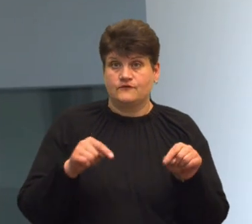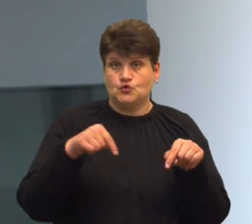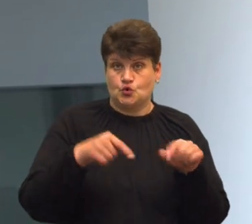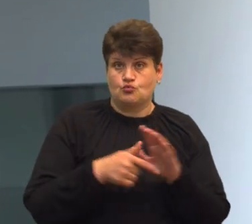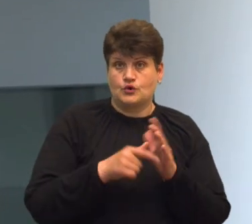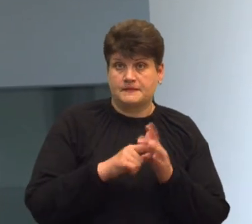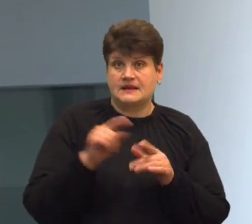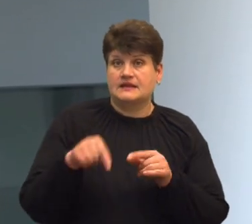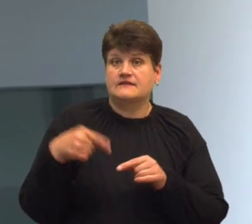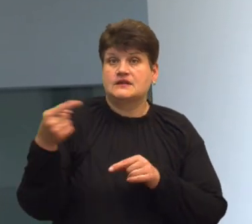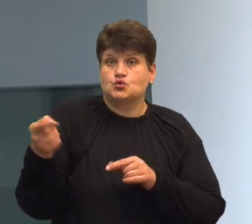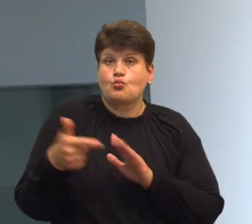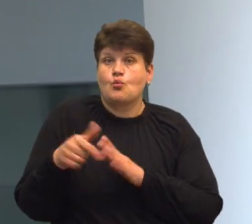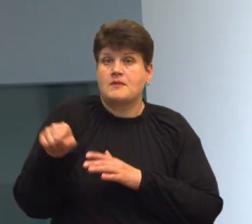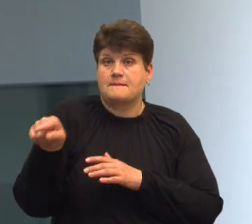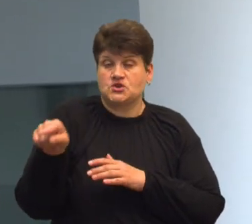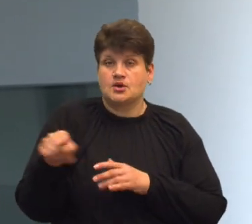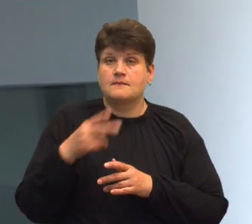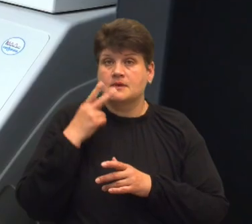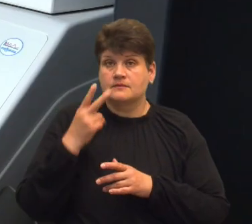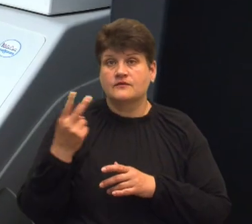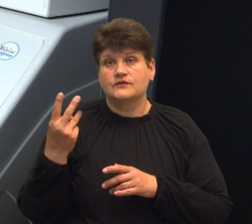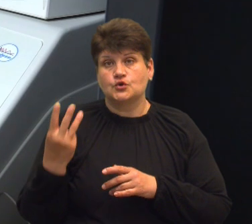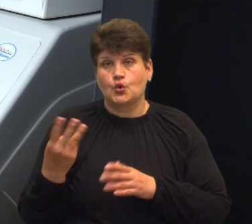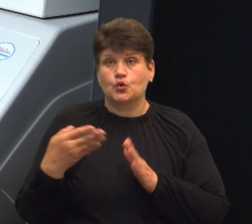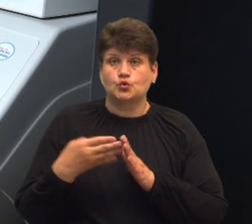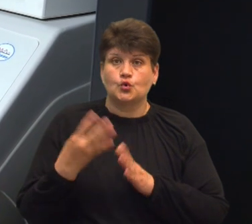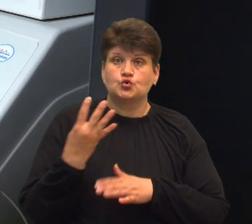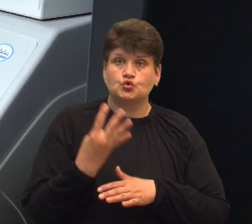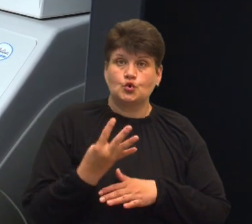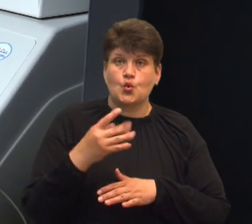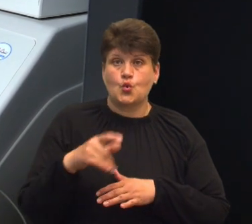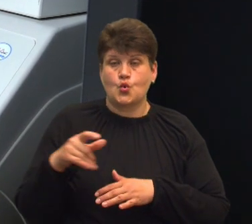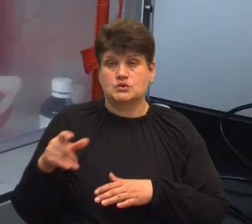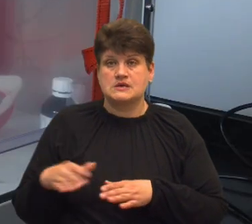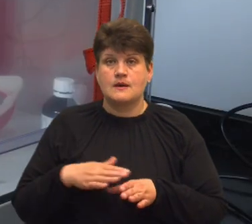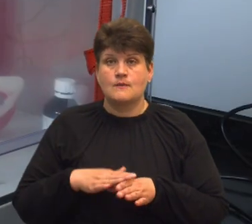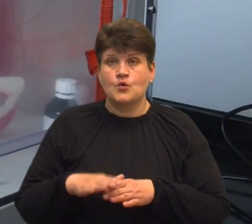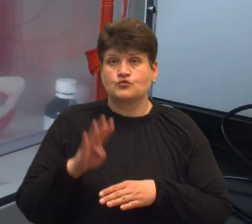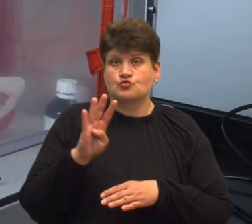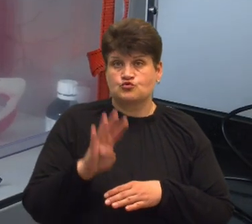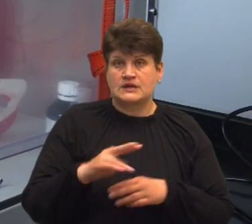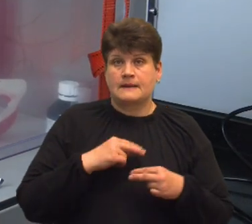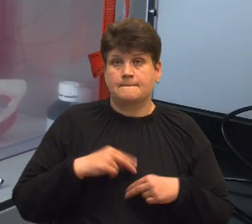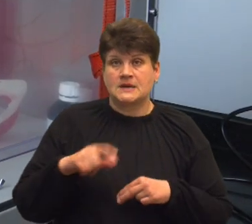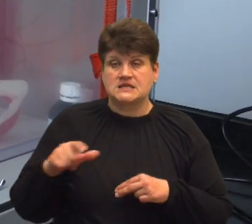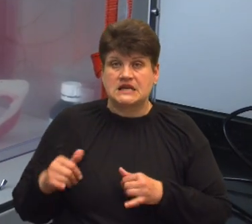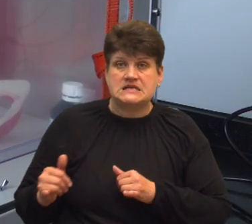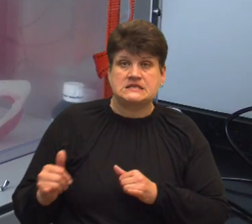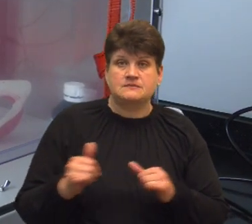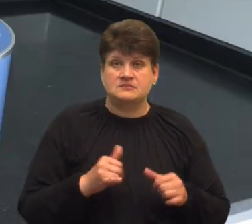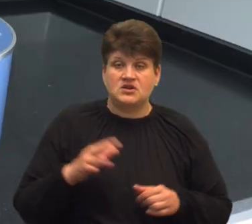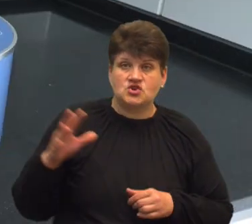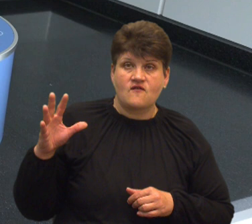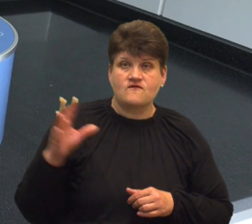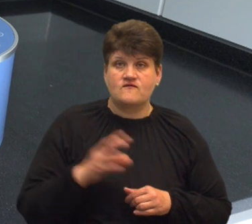в наступному приміщенні, передбачено від трьох до чотирьох осіб. Повністю чотири працівника забезпечують весь процес проведення